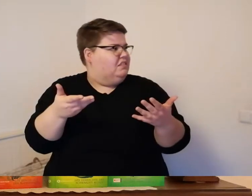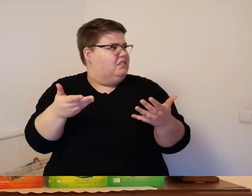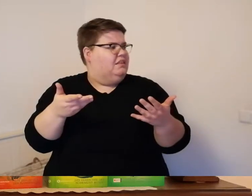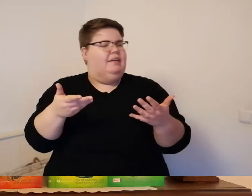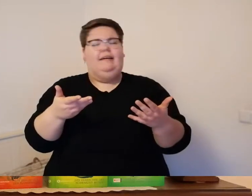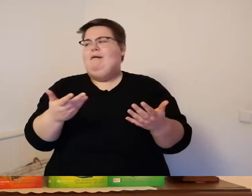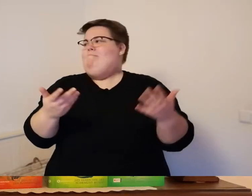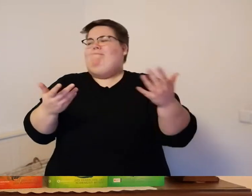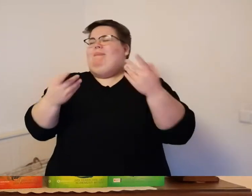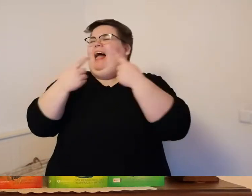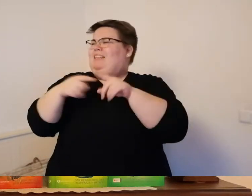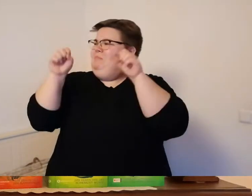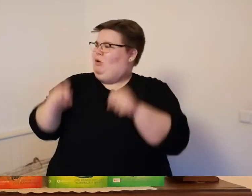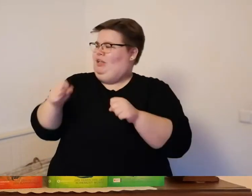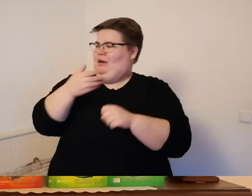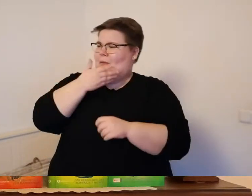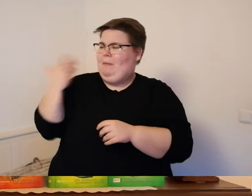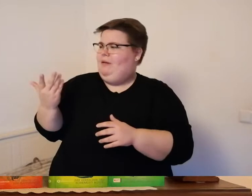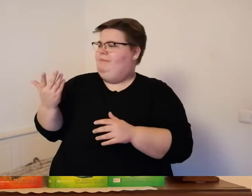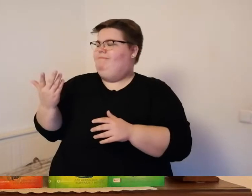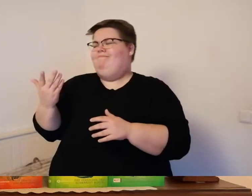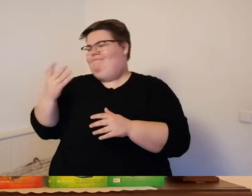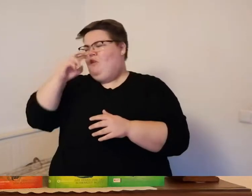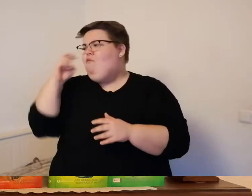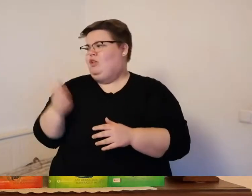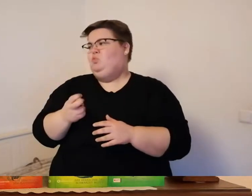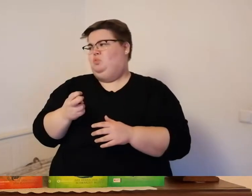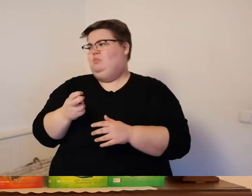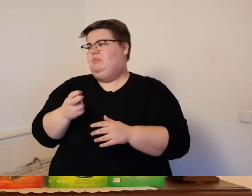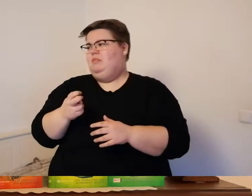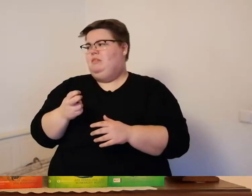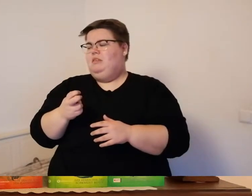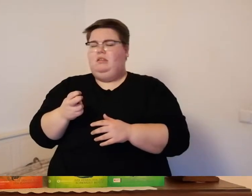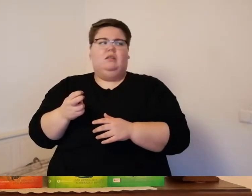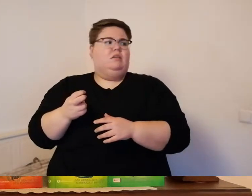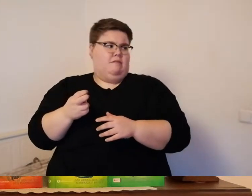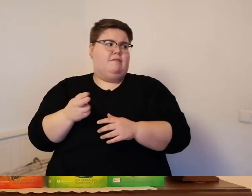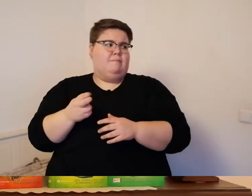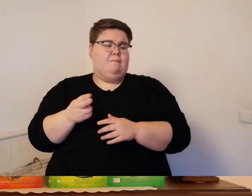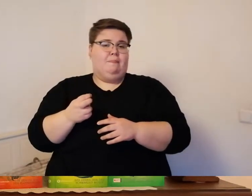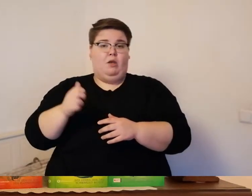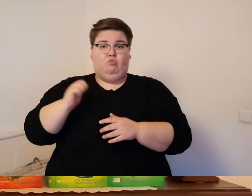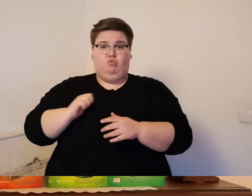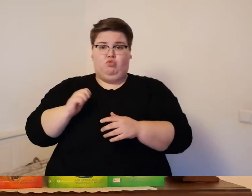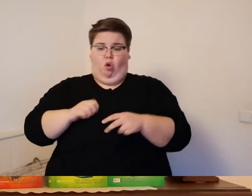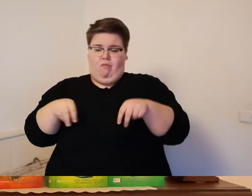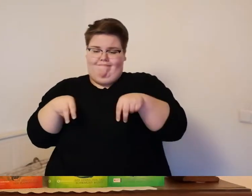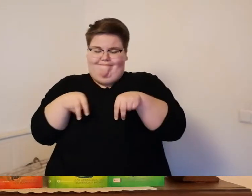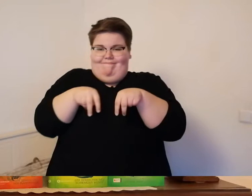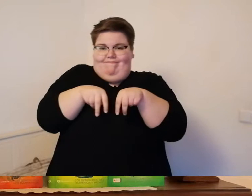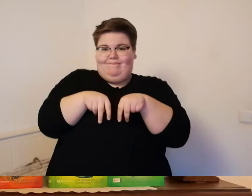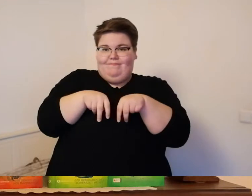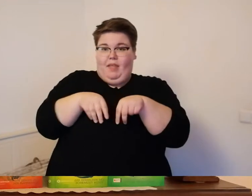los wir versuchen es jetzt die beiden jungen stecken stellten sich eng nebeneinander eric hielt das amulett